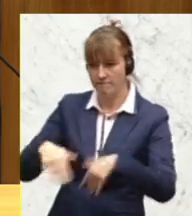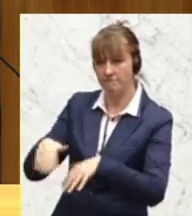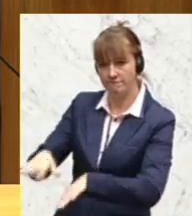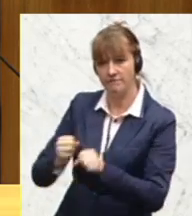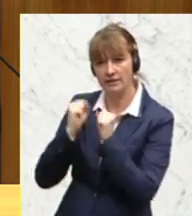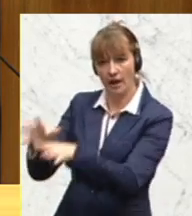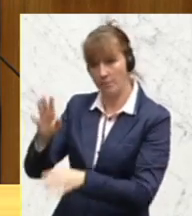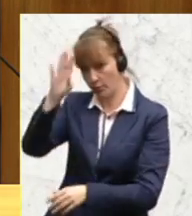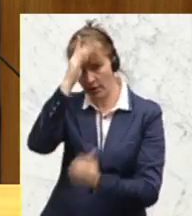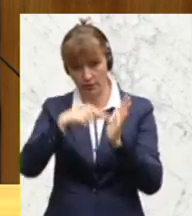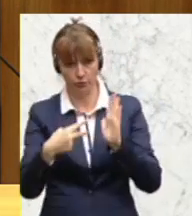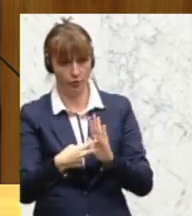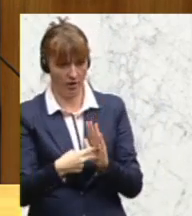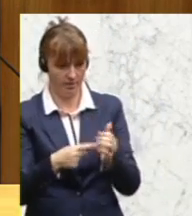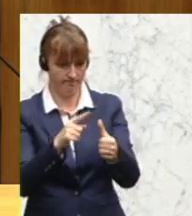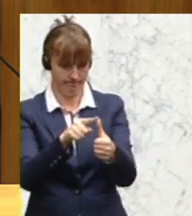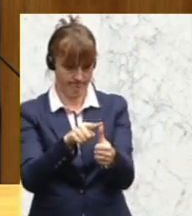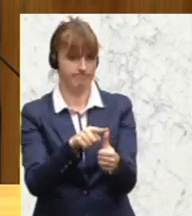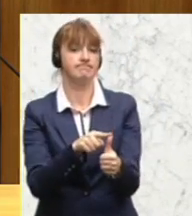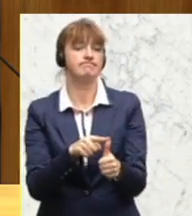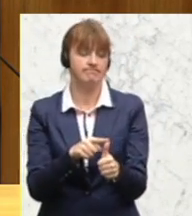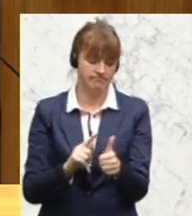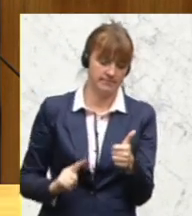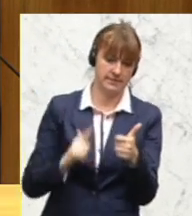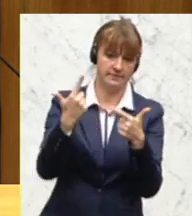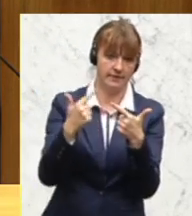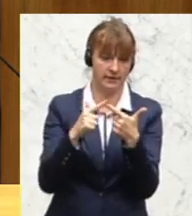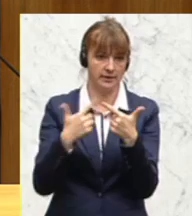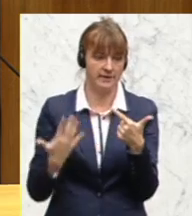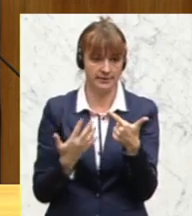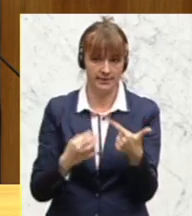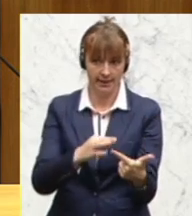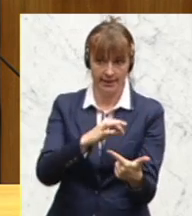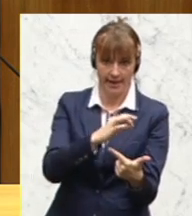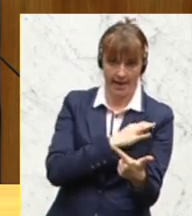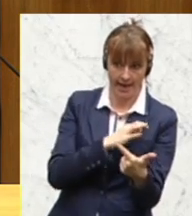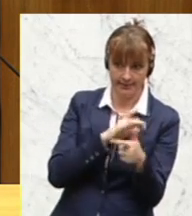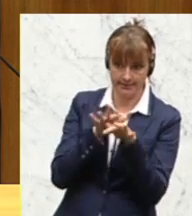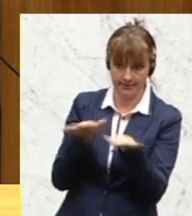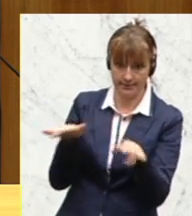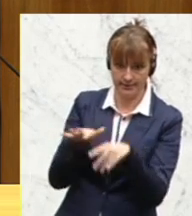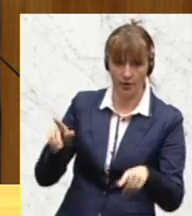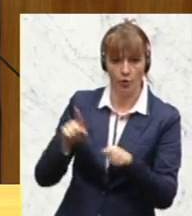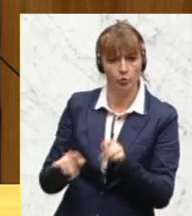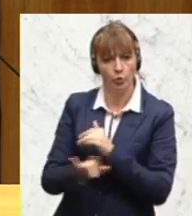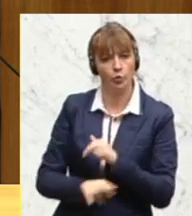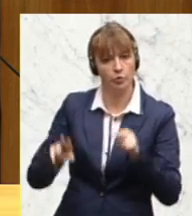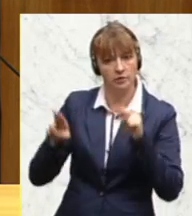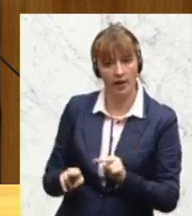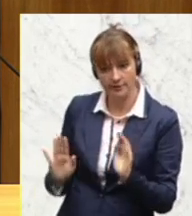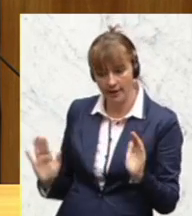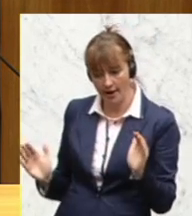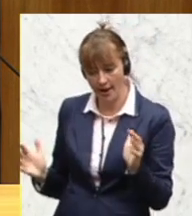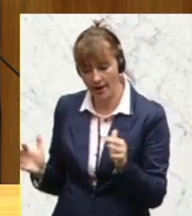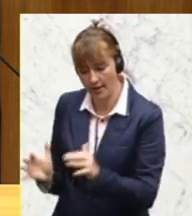im Irak und in Syrien. Und das zweite Ziel ist Angst und Einschränkung der Grundrechte in